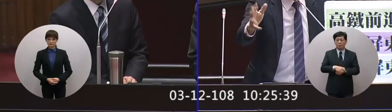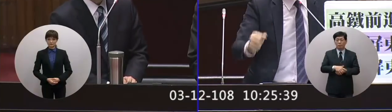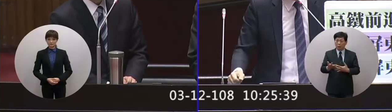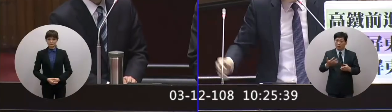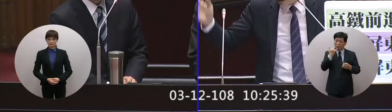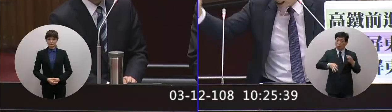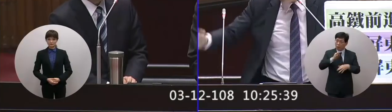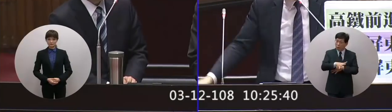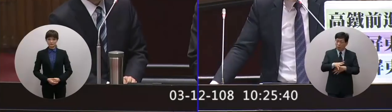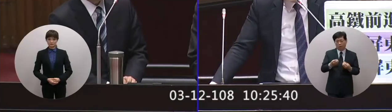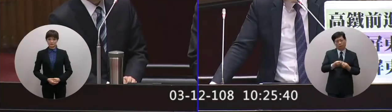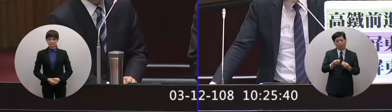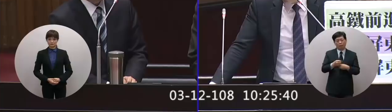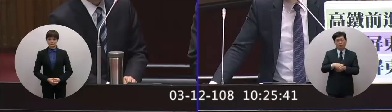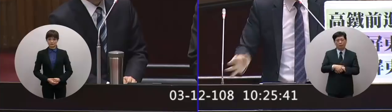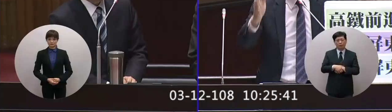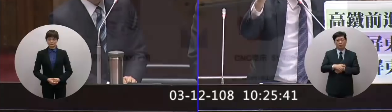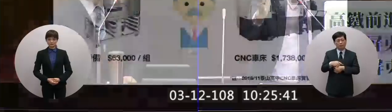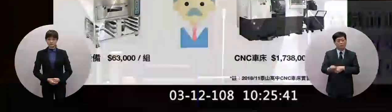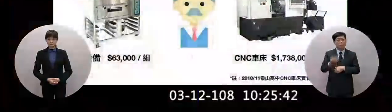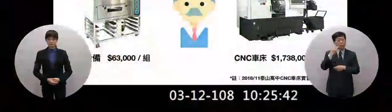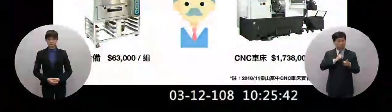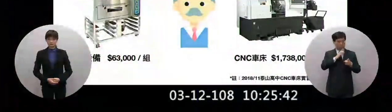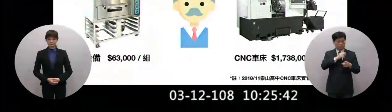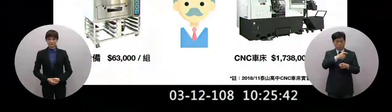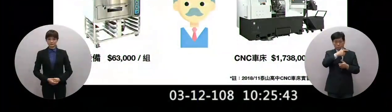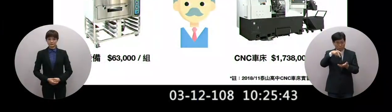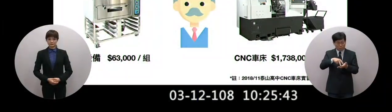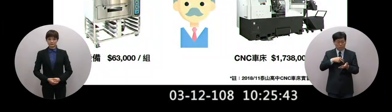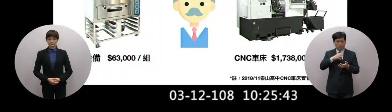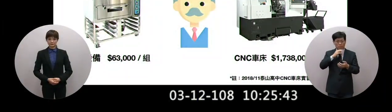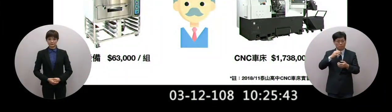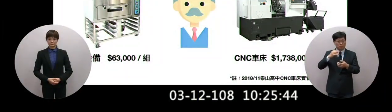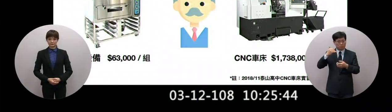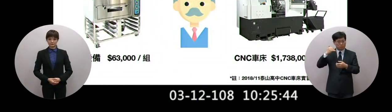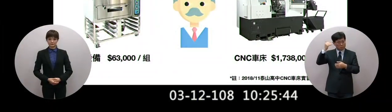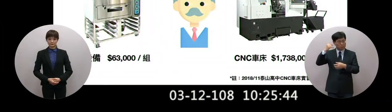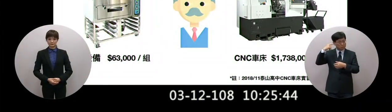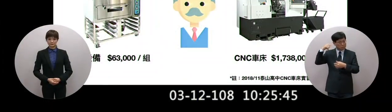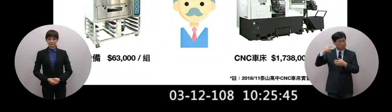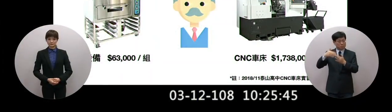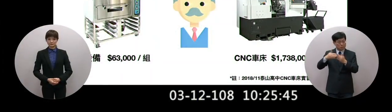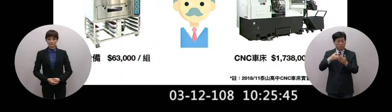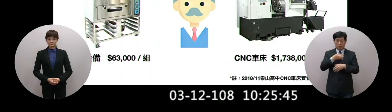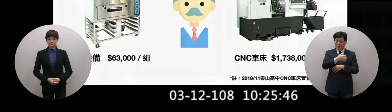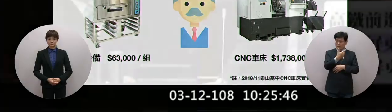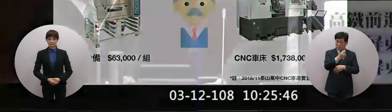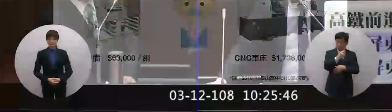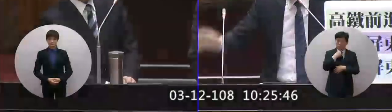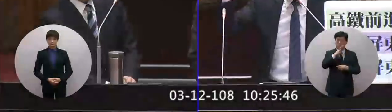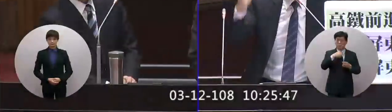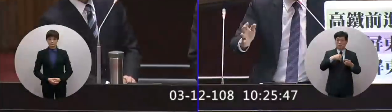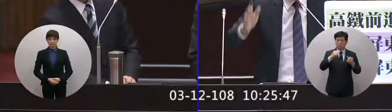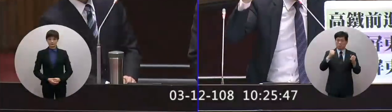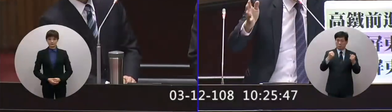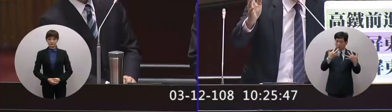所以他發作投資嗎你繼續看阿俊說你是市立技高的校長你是要買六萬塊的風調設